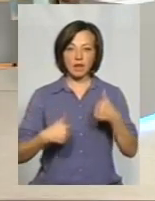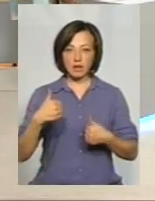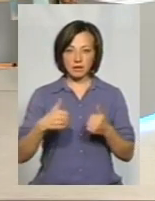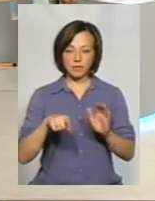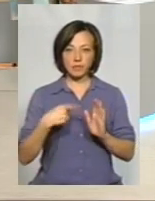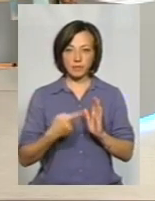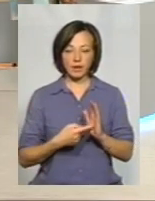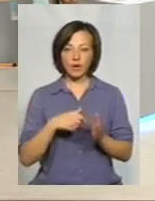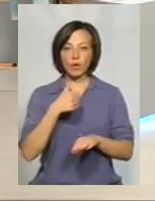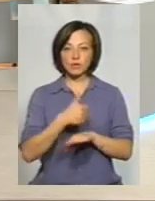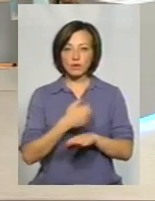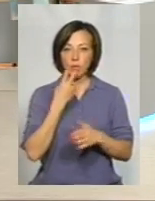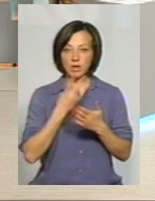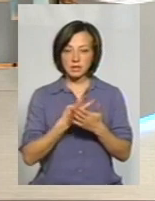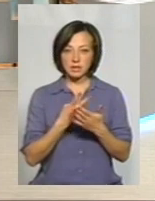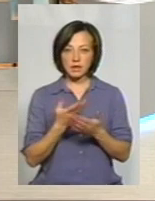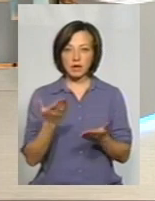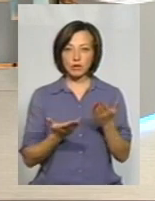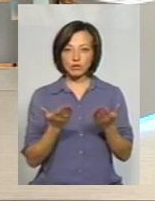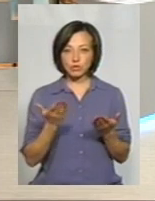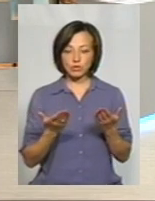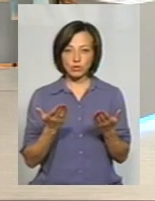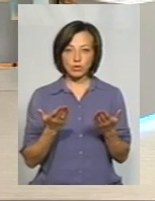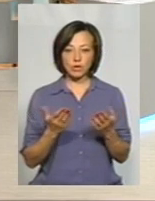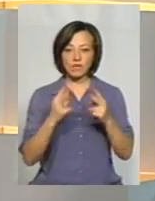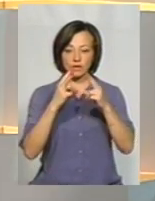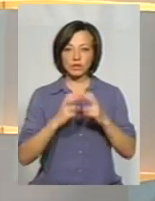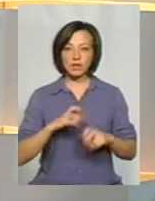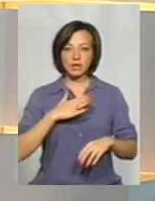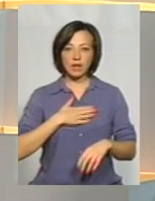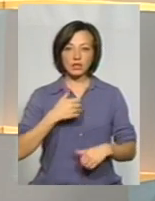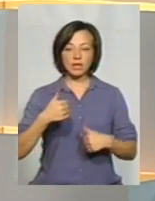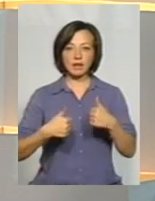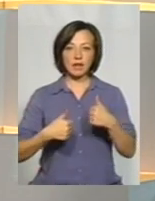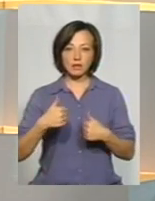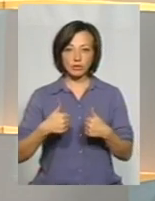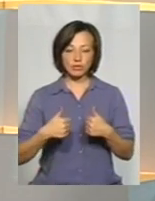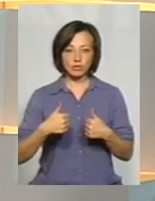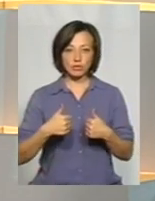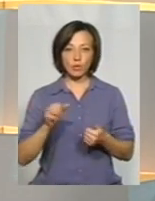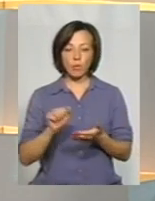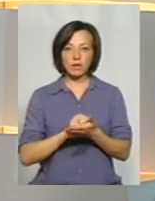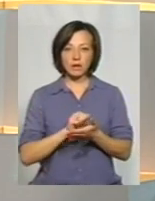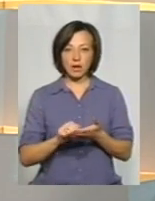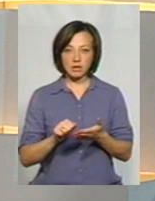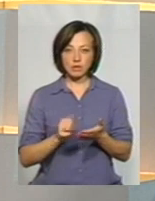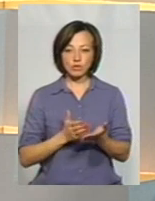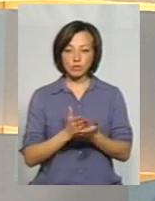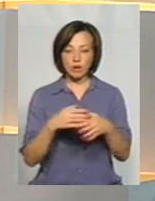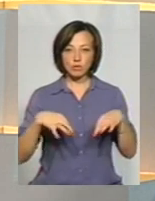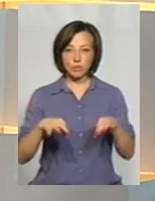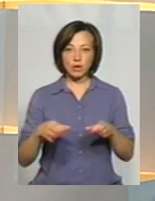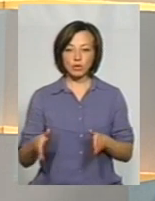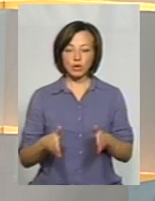Основніми показники, якщо ми не будемо вивчати нашу тендерну документацію, яку Служба автомобільних